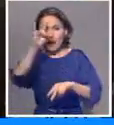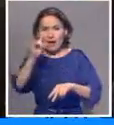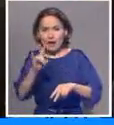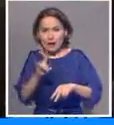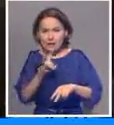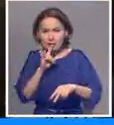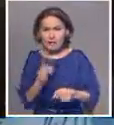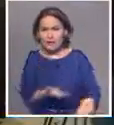ашығы екен жеткізді.